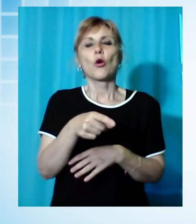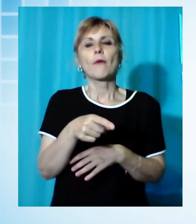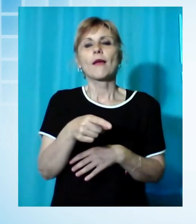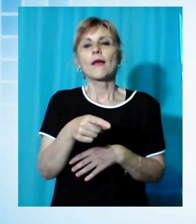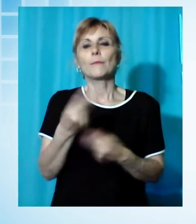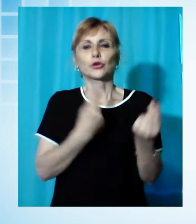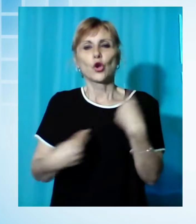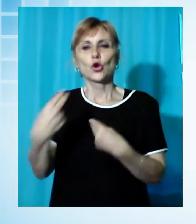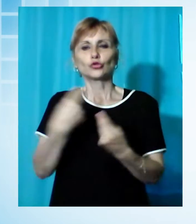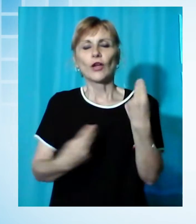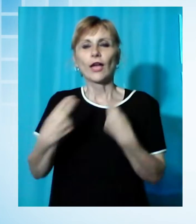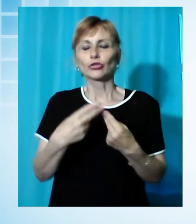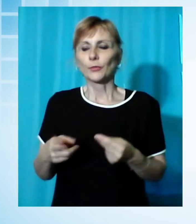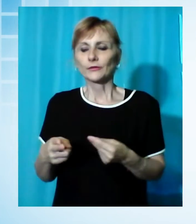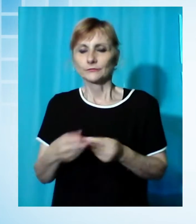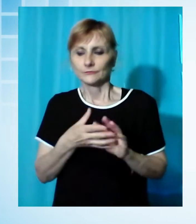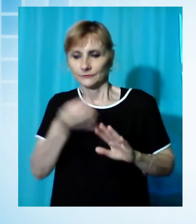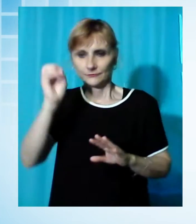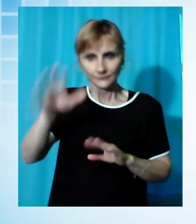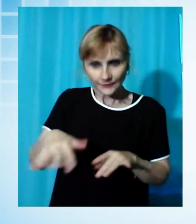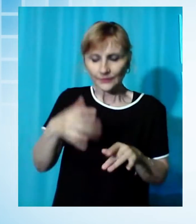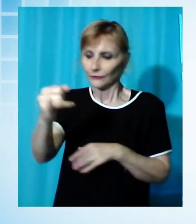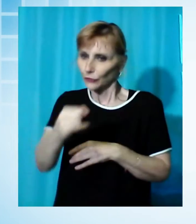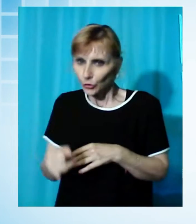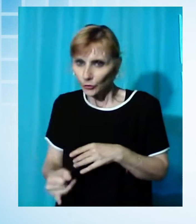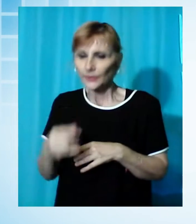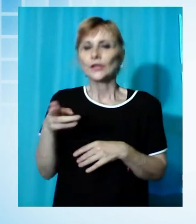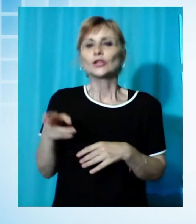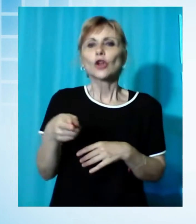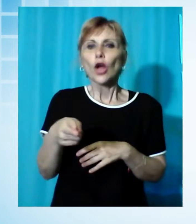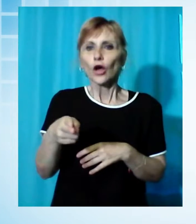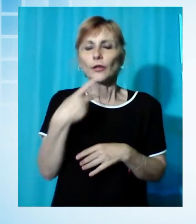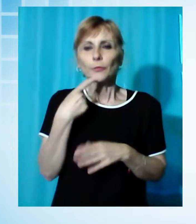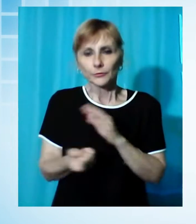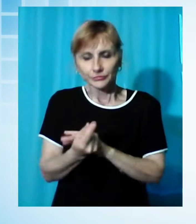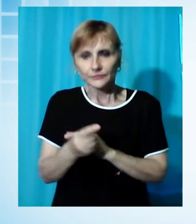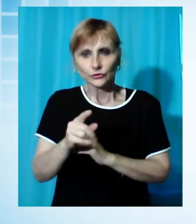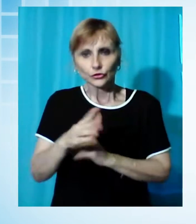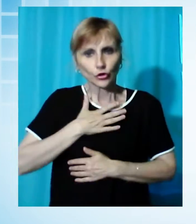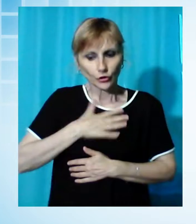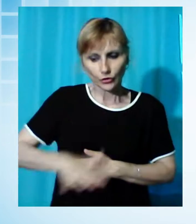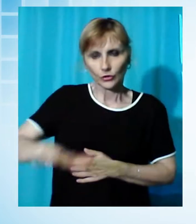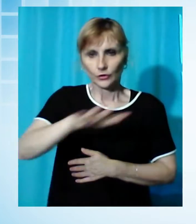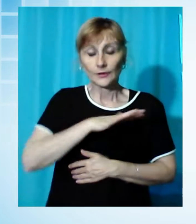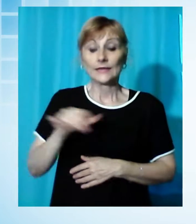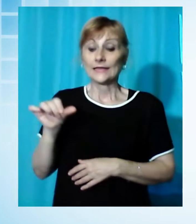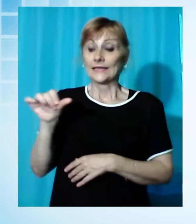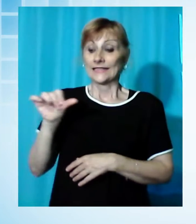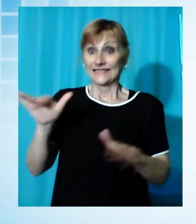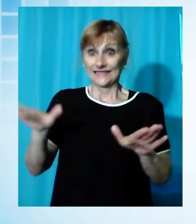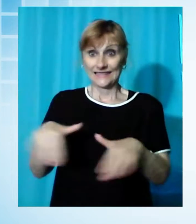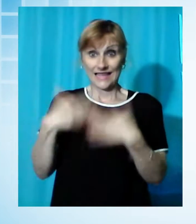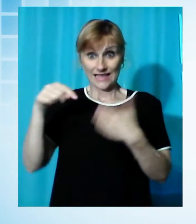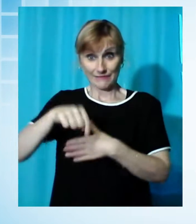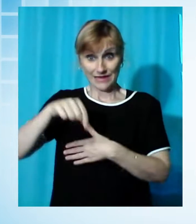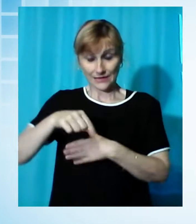Lucca con una specie altamente selezionata di trota a fare autoctona. Sabato mattina all'incubatoio regionale del rio Villese nel comune di